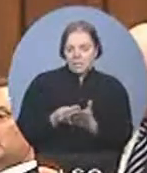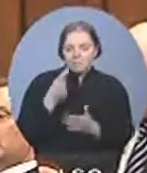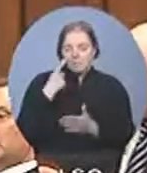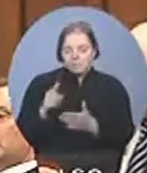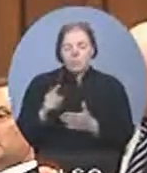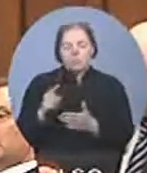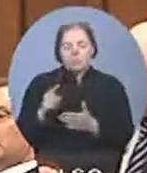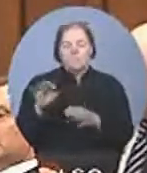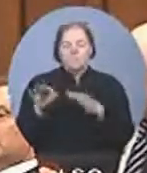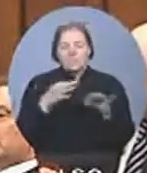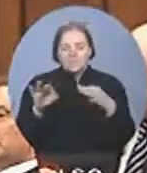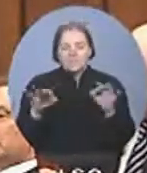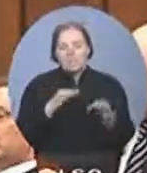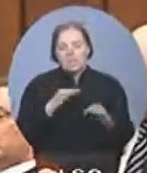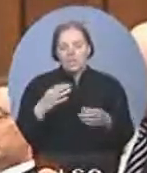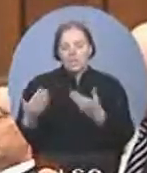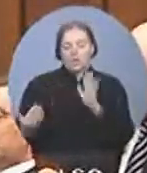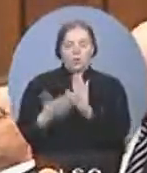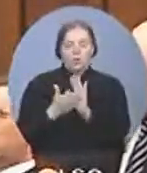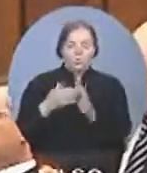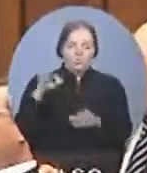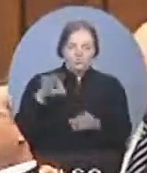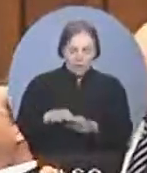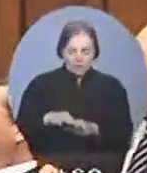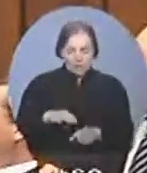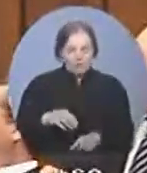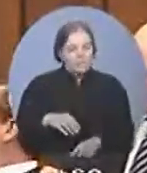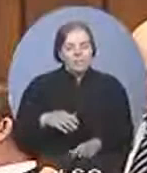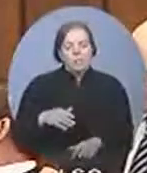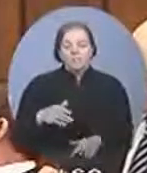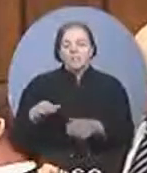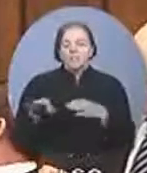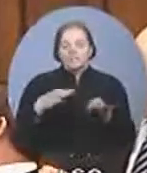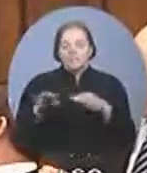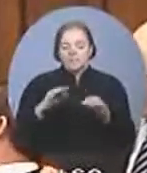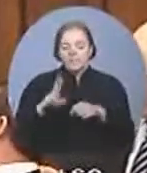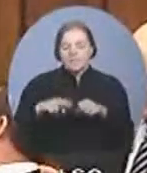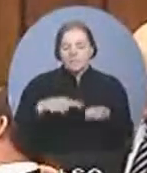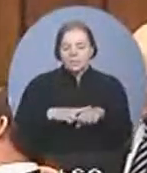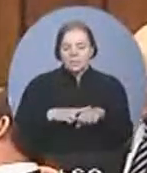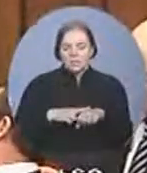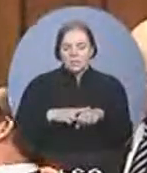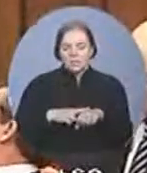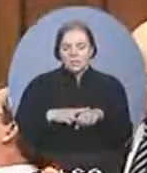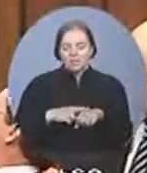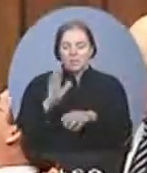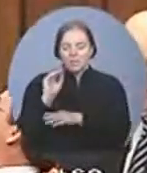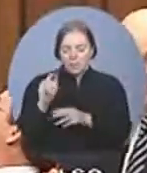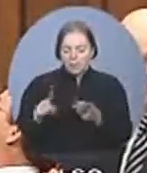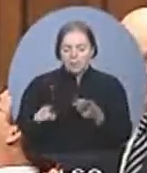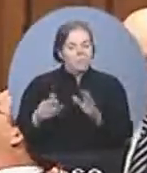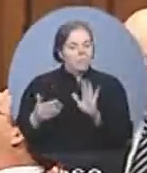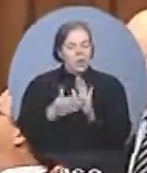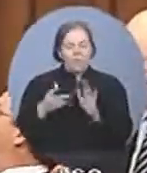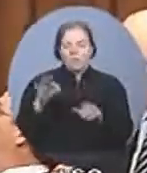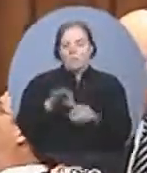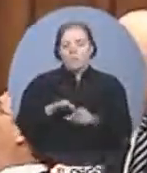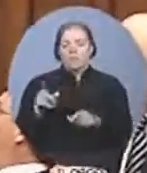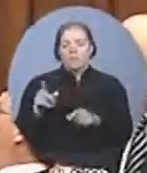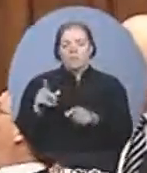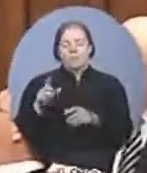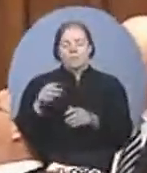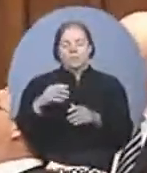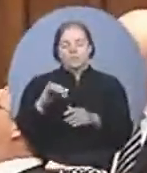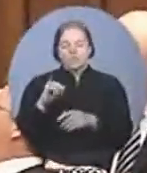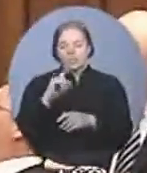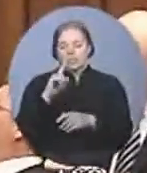festivals, Ils ont voté contre le festival international du Victoria. Ils ont voté contre le festival de Jazz et